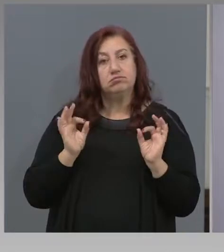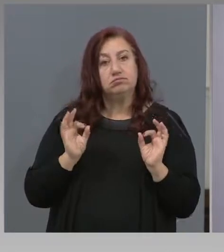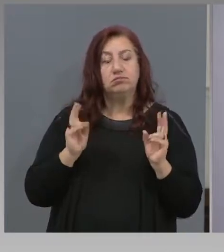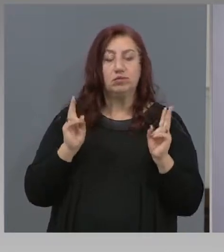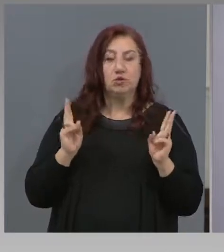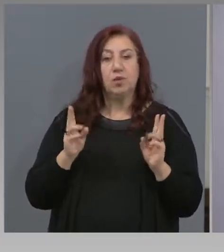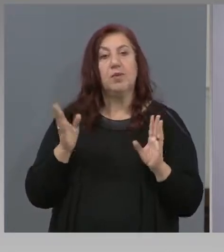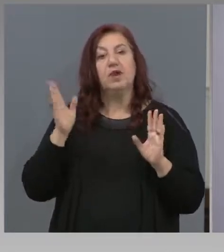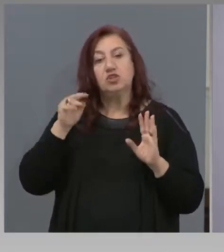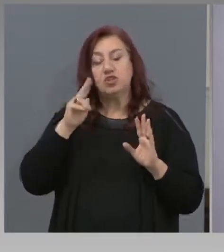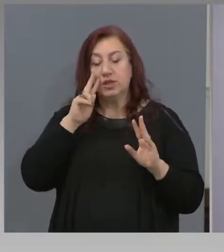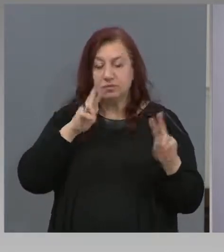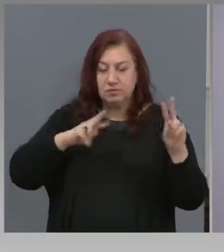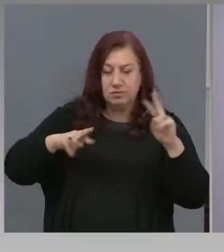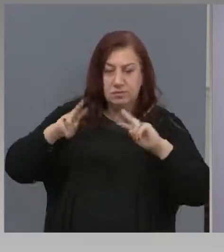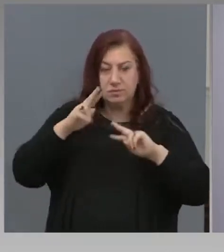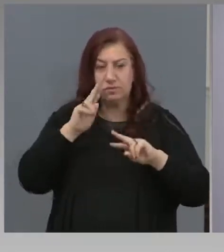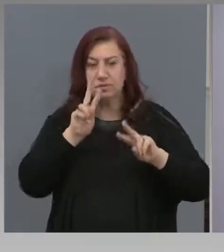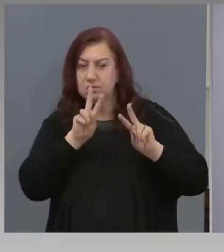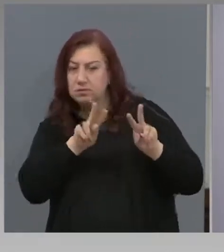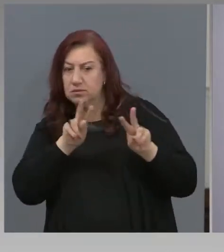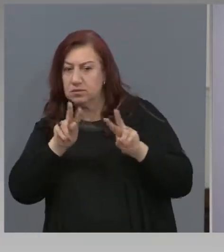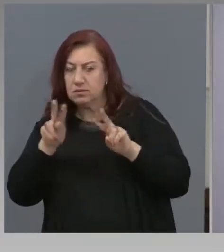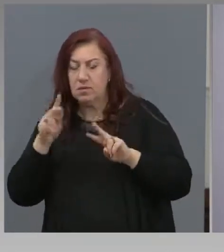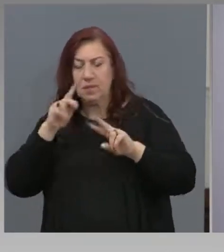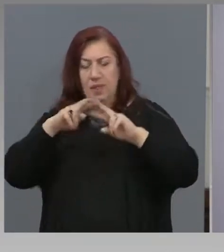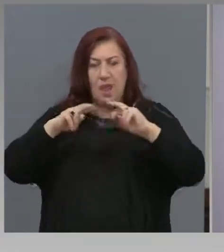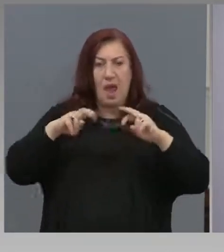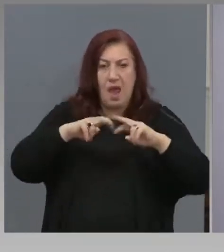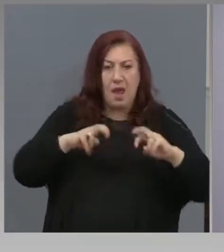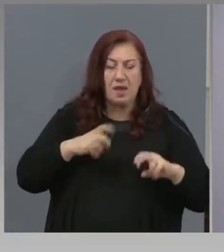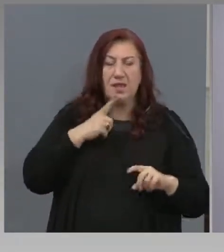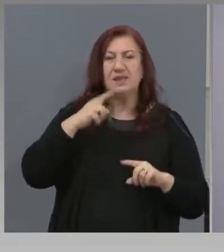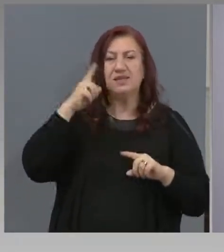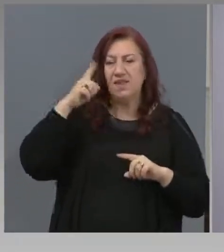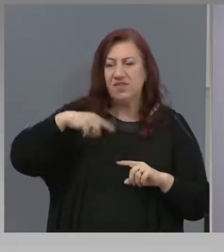Ще анализираме ситуацията всяка седмица.